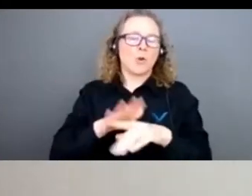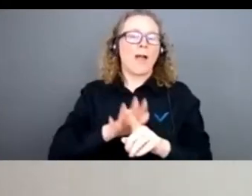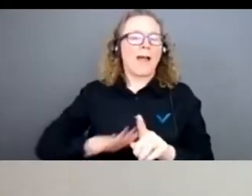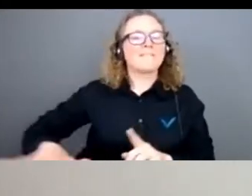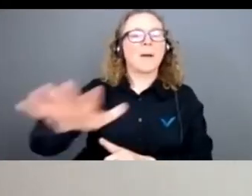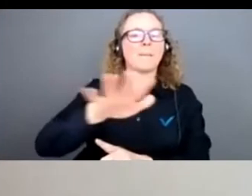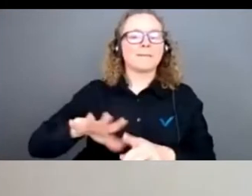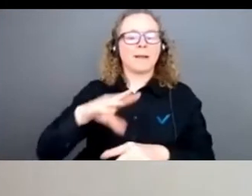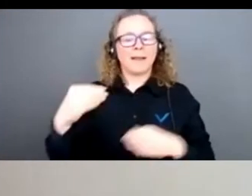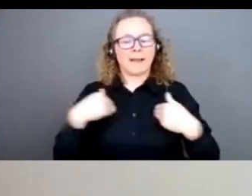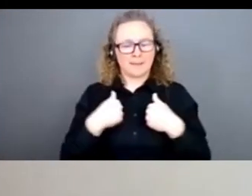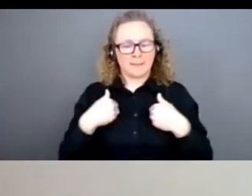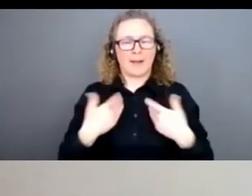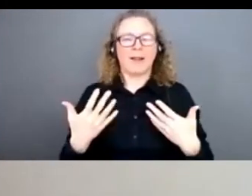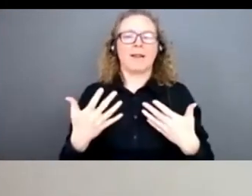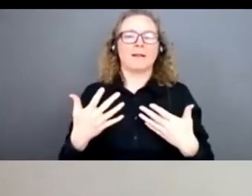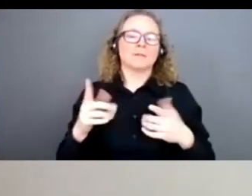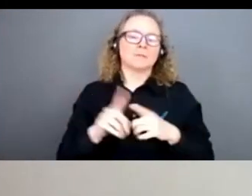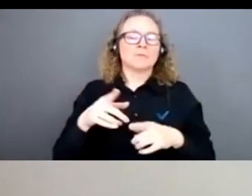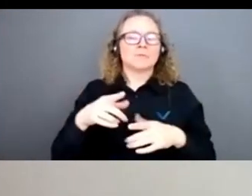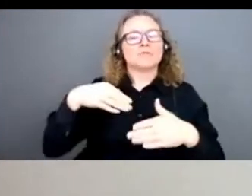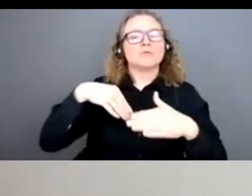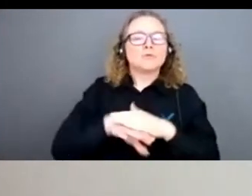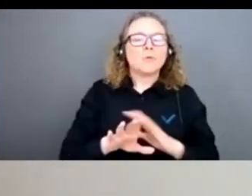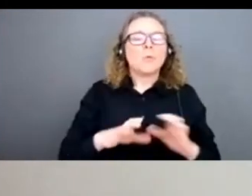qui est un sous-groupe du CRÉ.